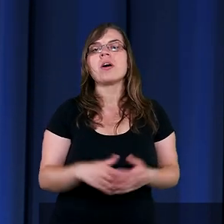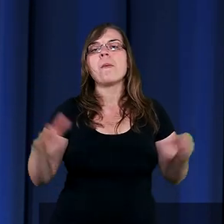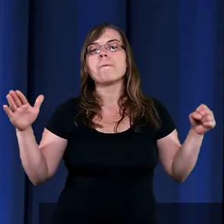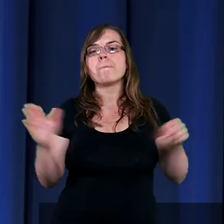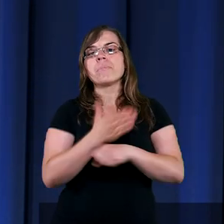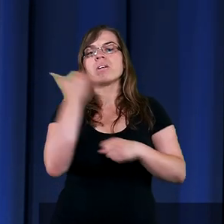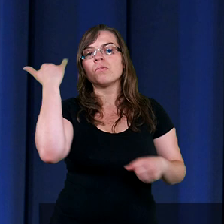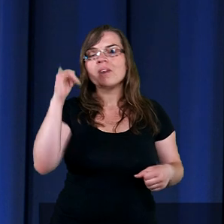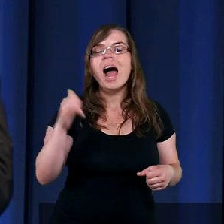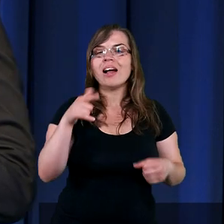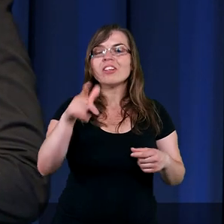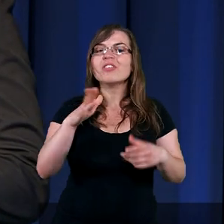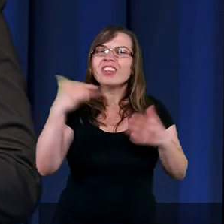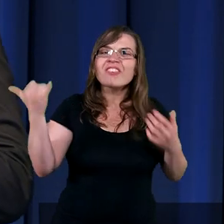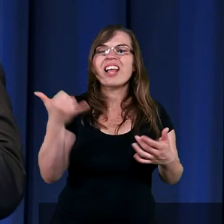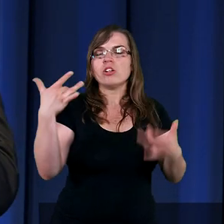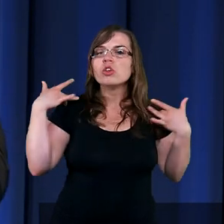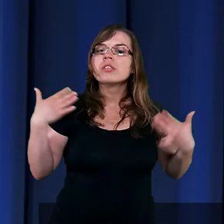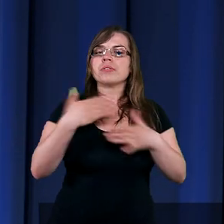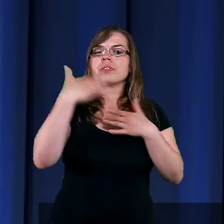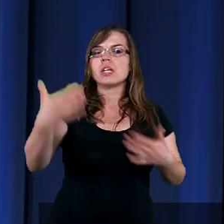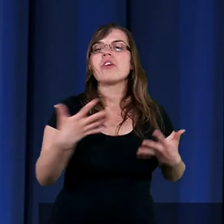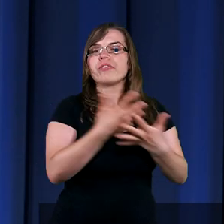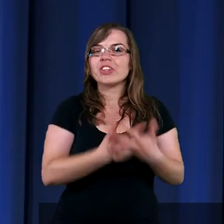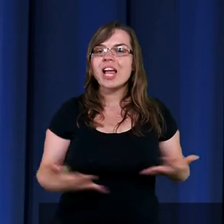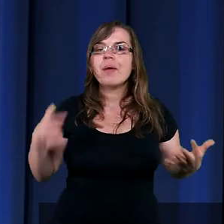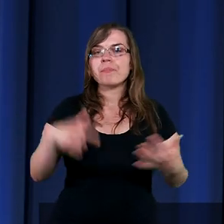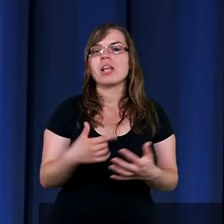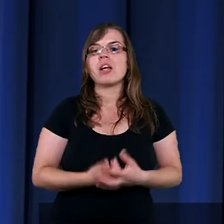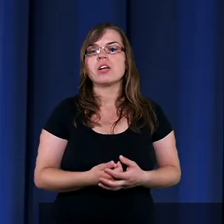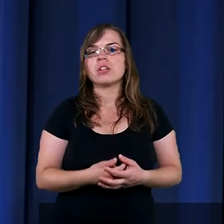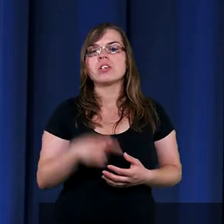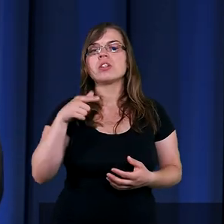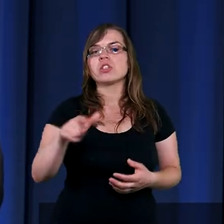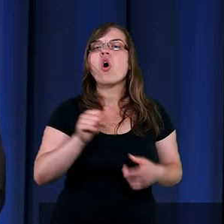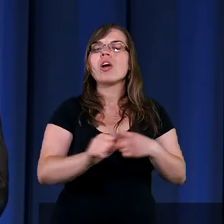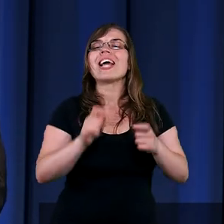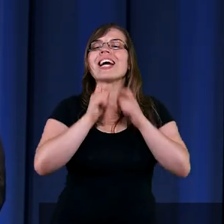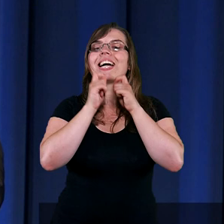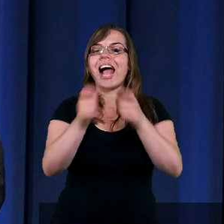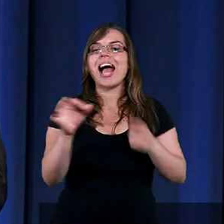miej na uwadze wieczność, a ziemię dostaniesz gratis.